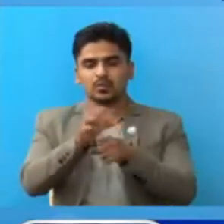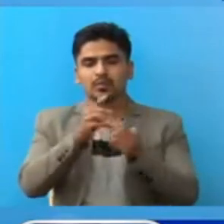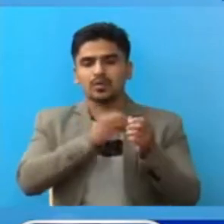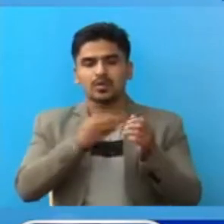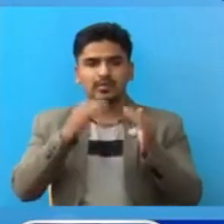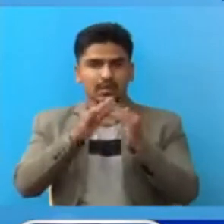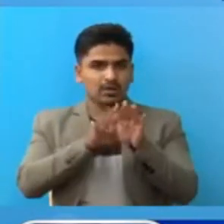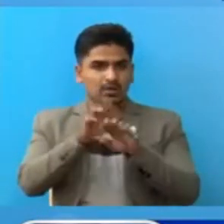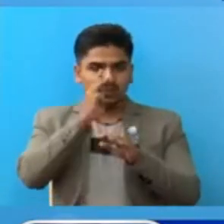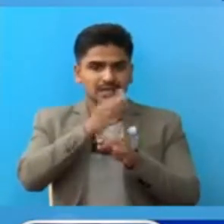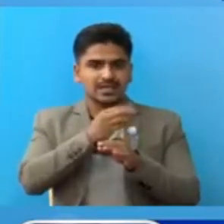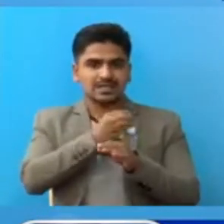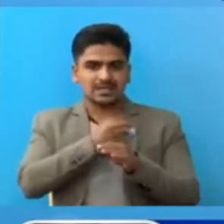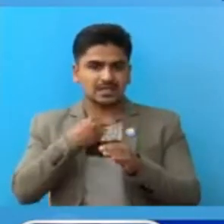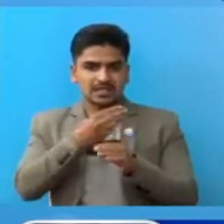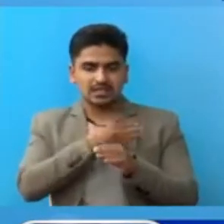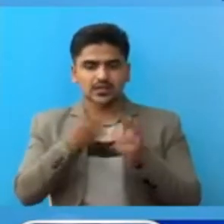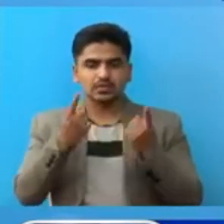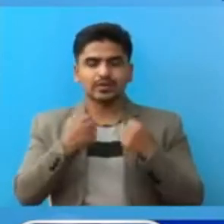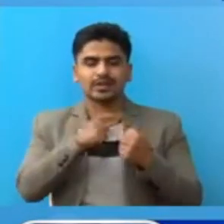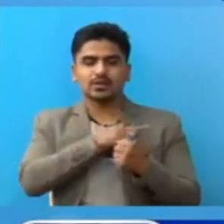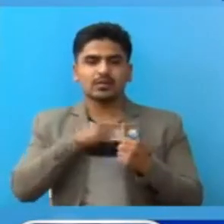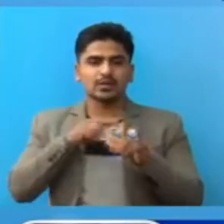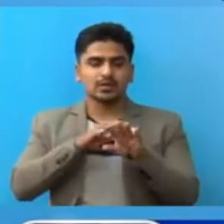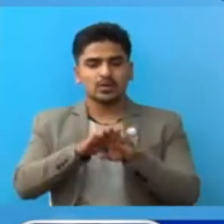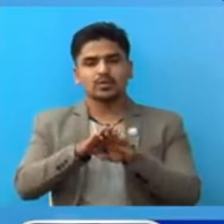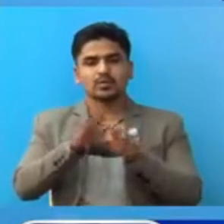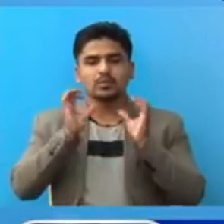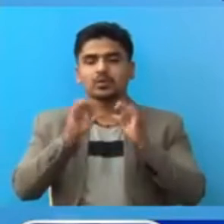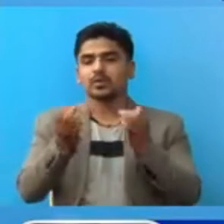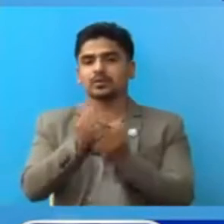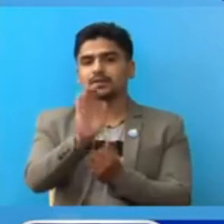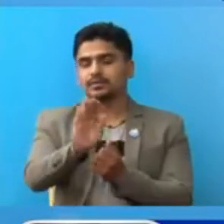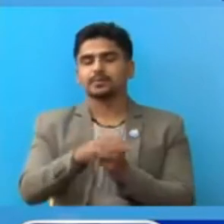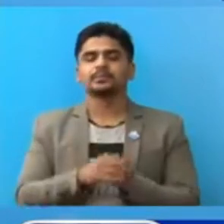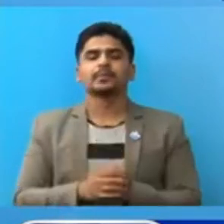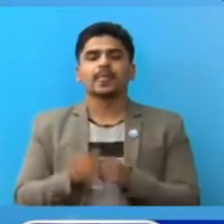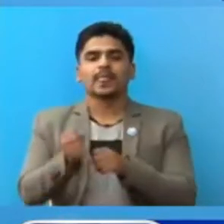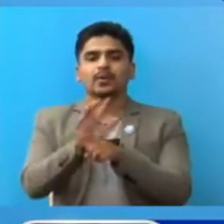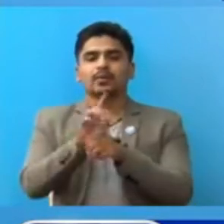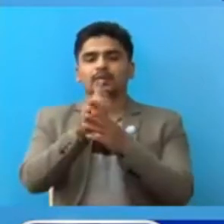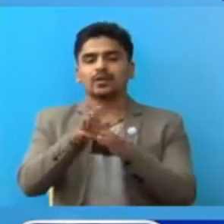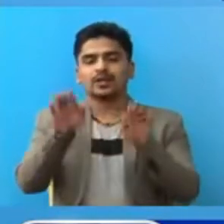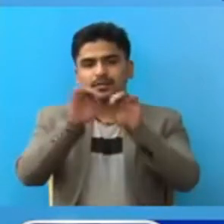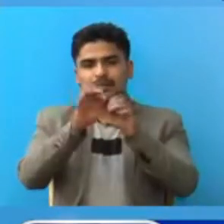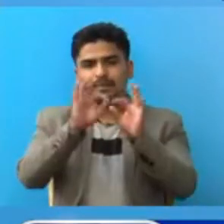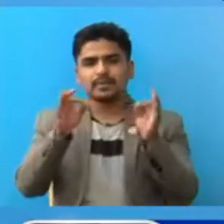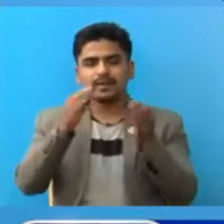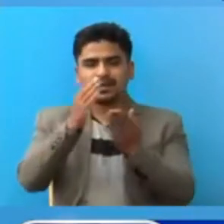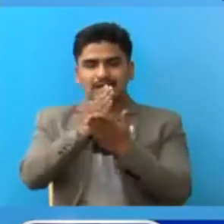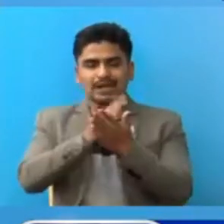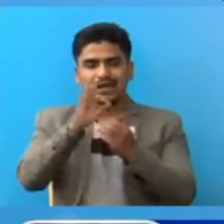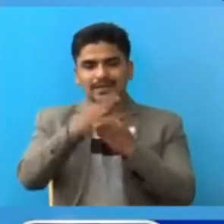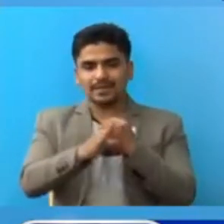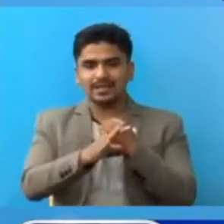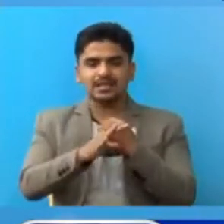हरू मां चिकिस्षक लगाए स्वाष्ट कर्मि हरू परिचालन गरिये को चा विविविन्न कार्यविदी